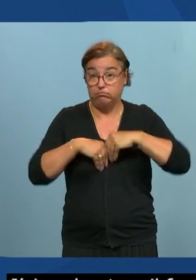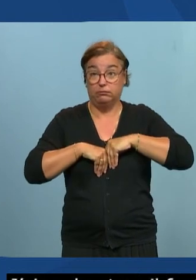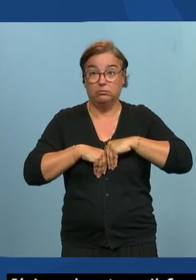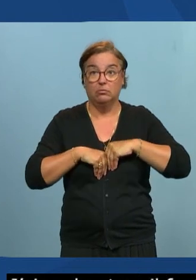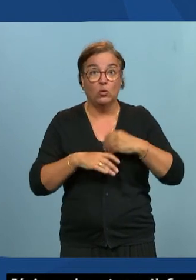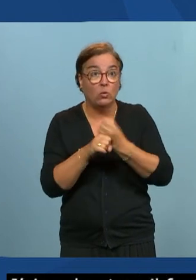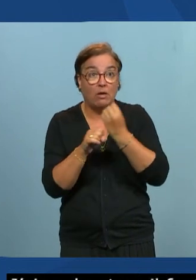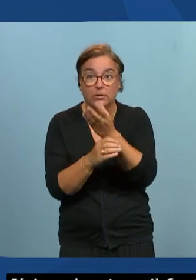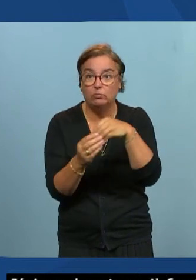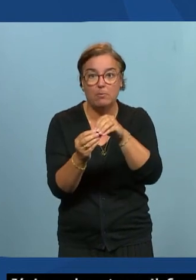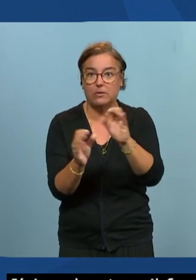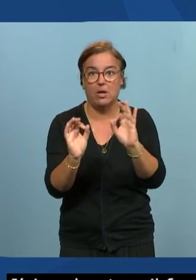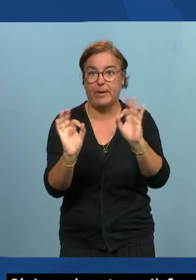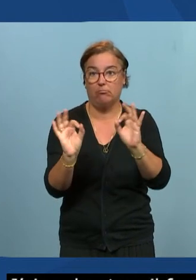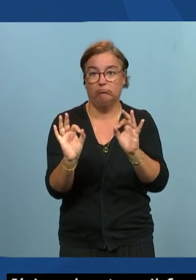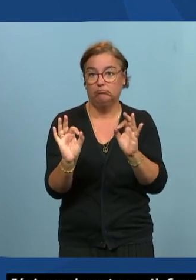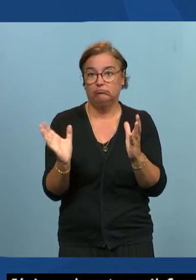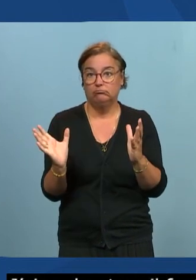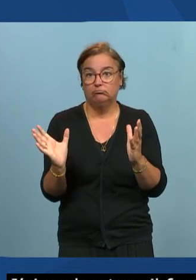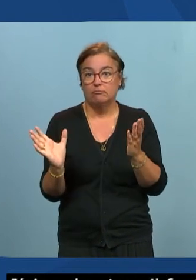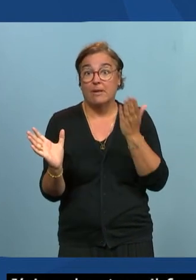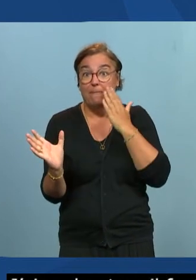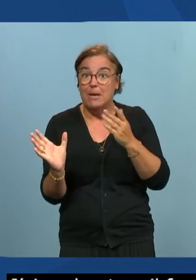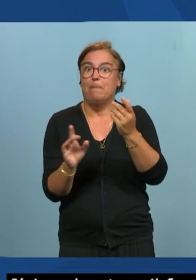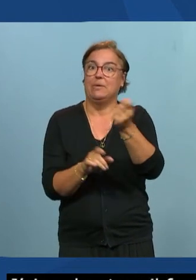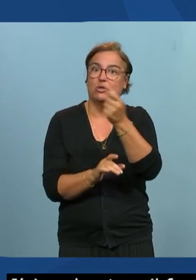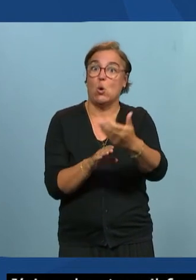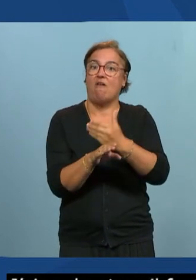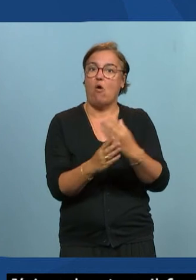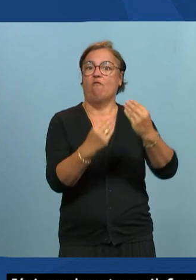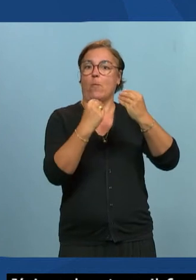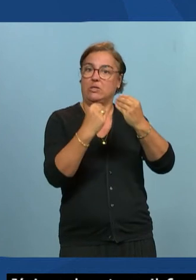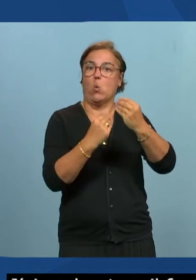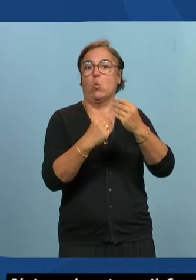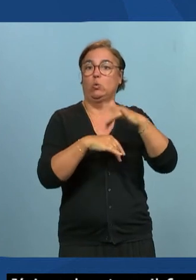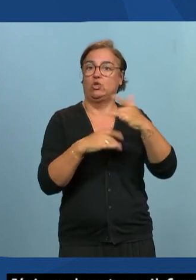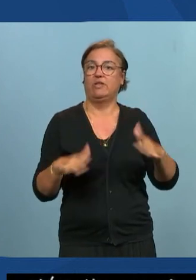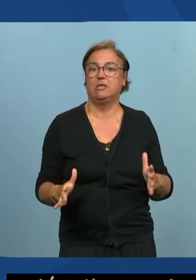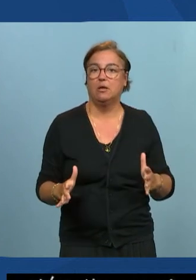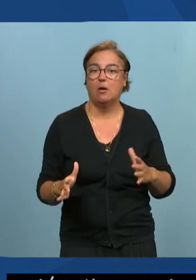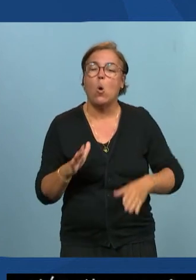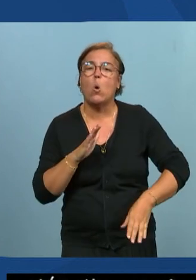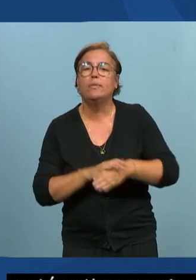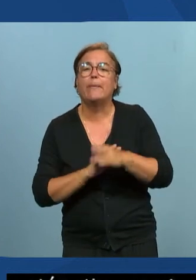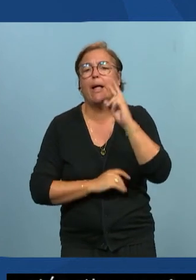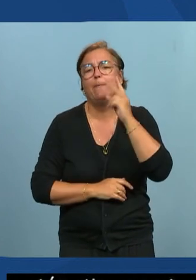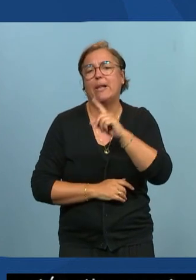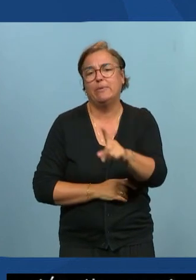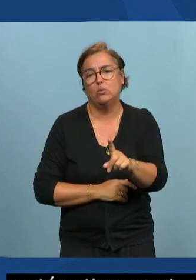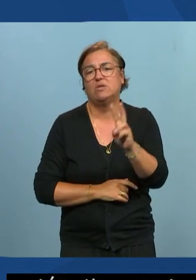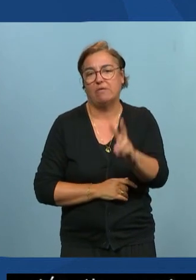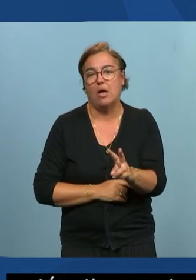supplémentaire du moment en que je suis formée peut-être au début on n'a pas l'habitude on